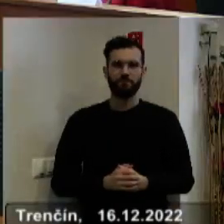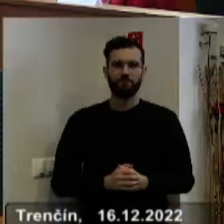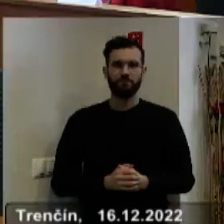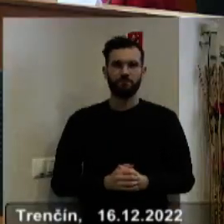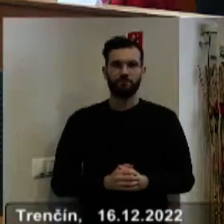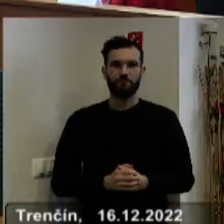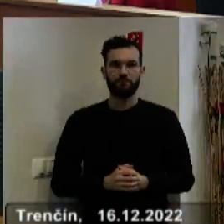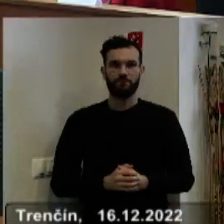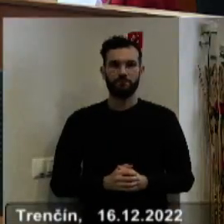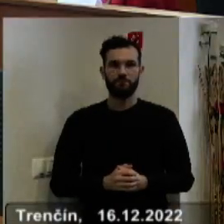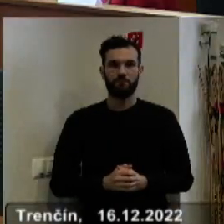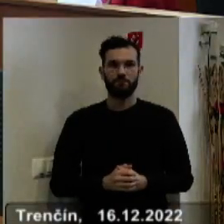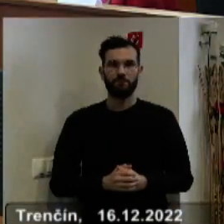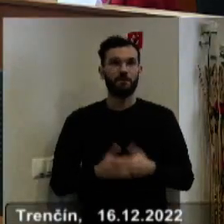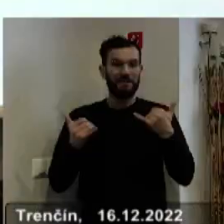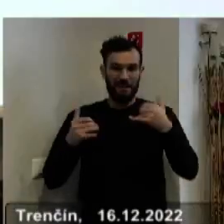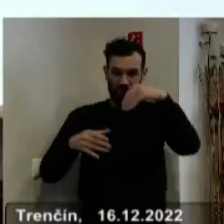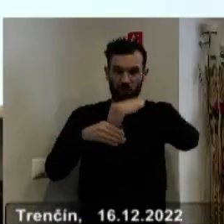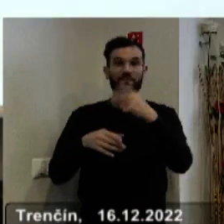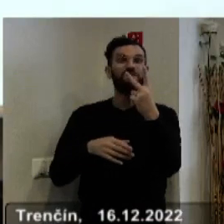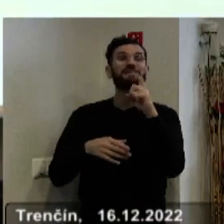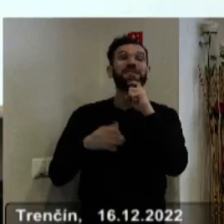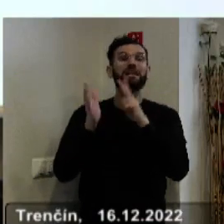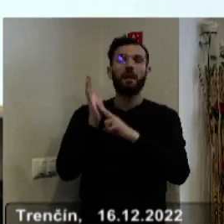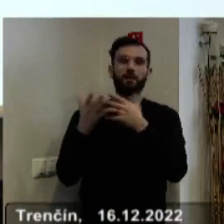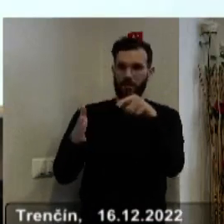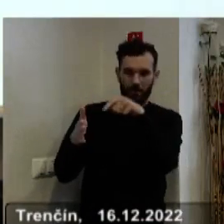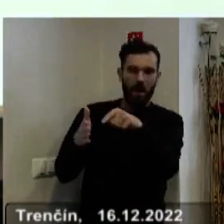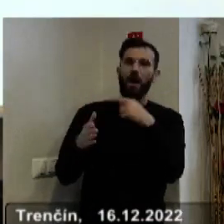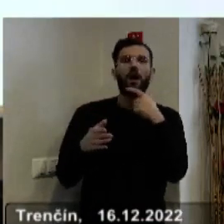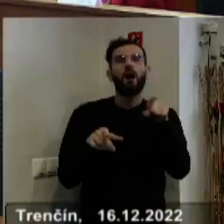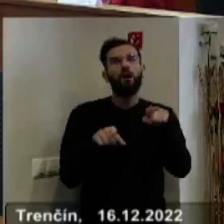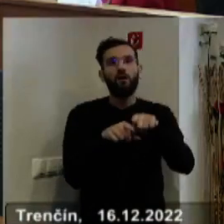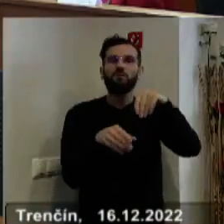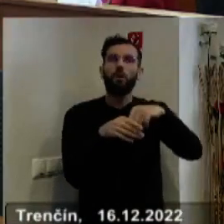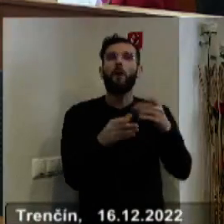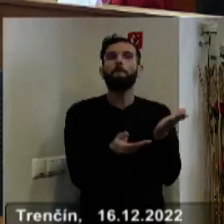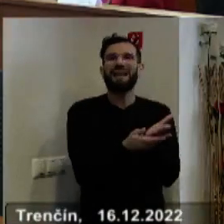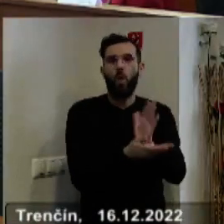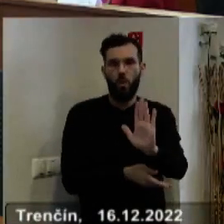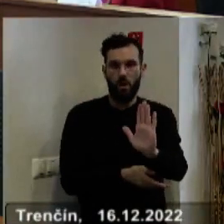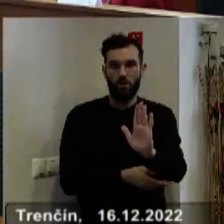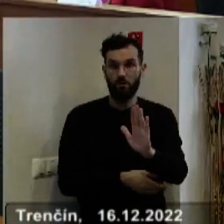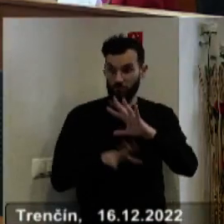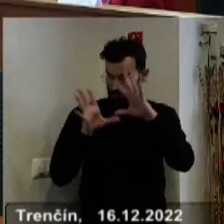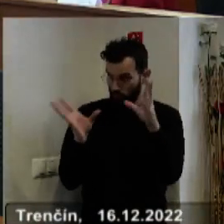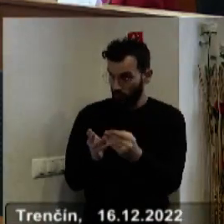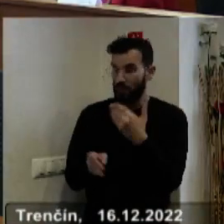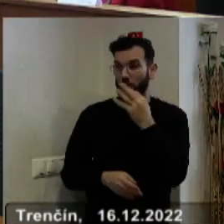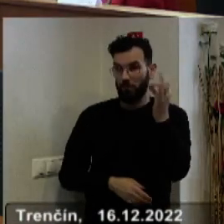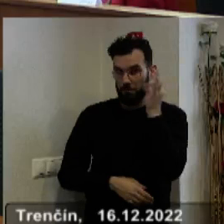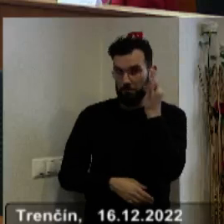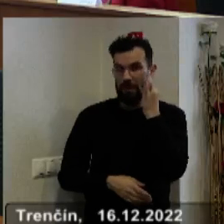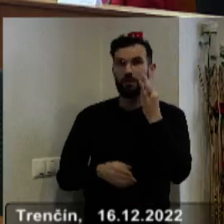Nie sú teda v tele, v tele, v tele VZN, ale ako prílohy, tak. Všetko? Ďakujem pekne za